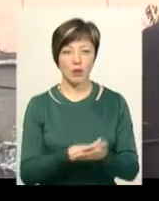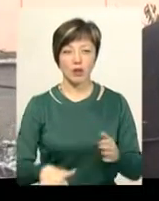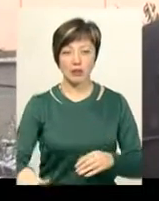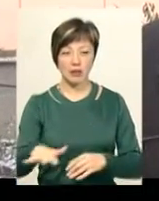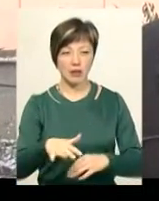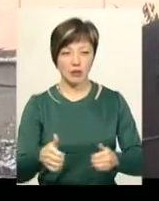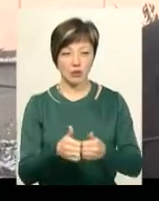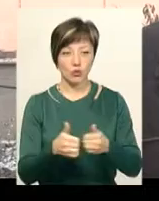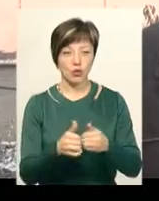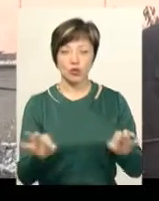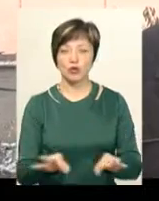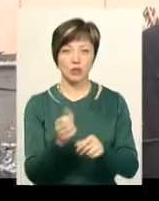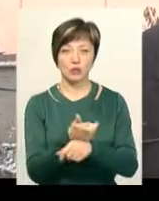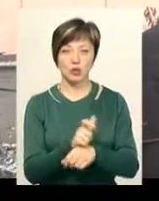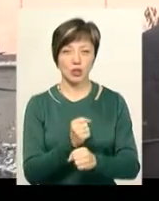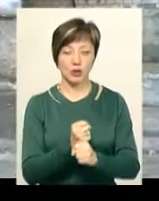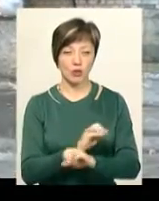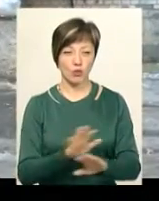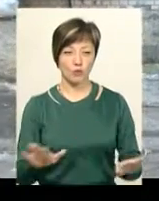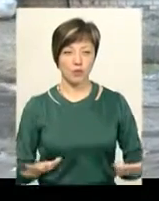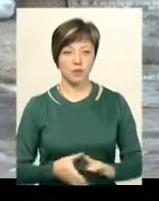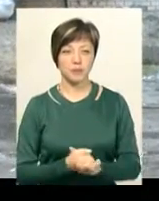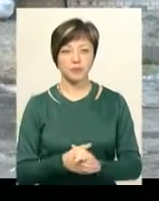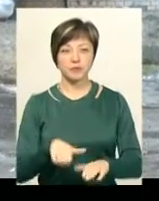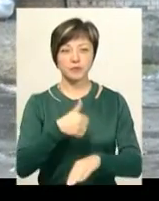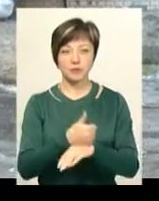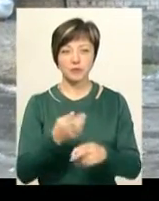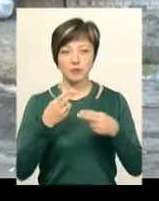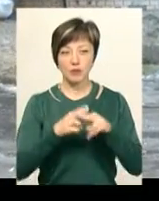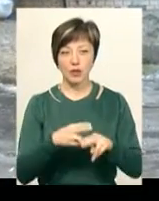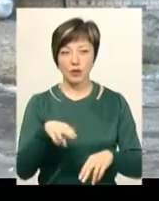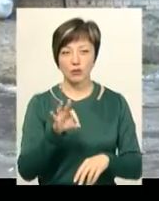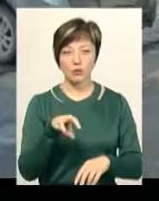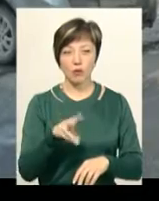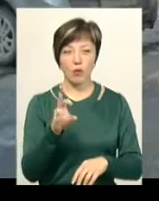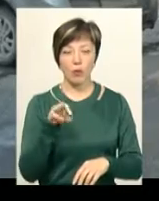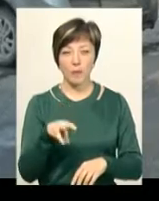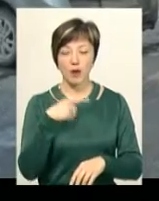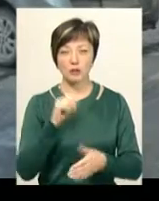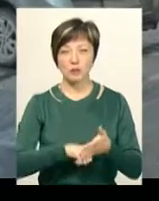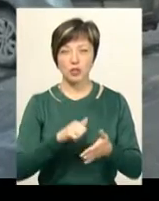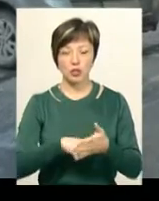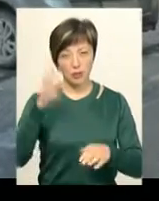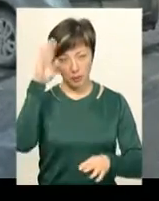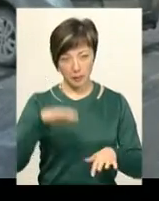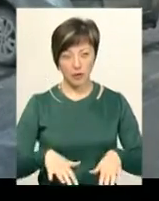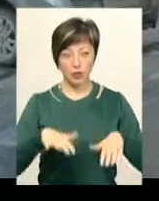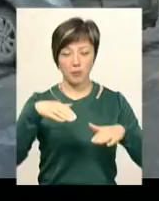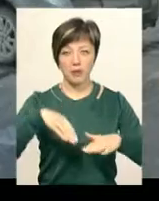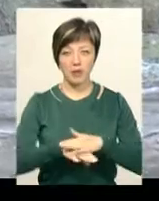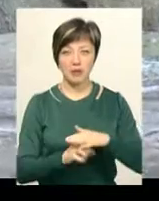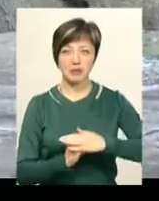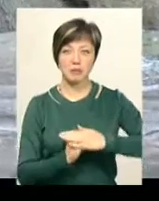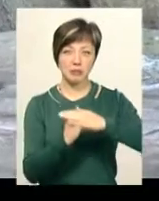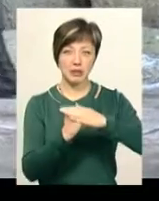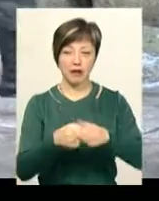території, нічого більше не роблять. Головний інженер «Домкому» Світлана Залевська каже, причиною підтоплення підвалу є забита